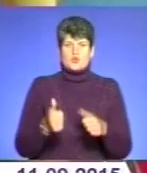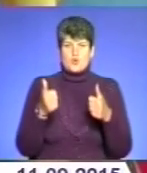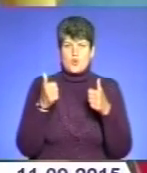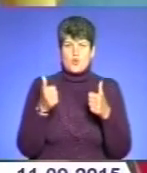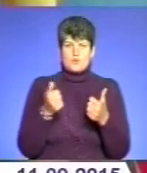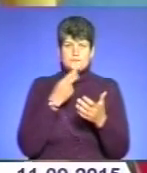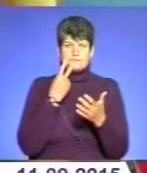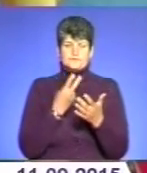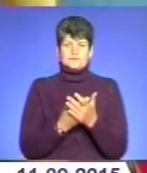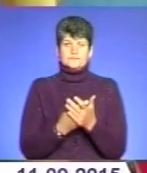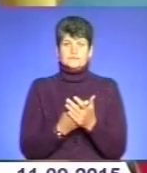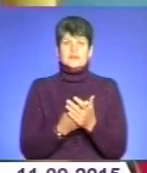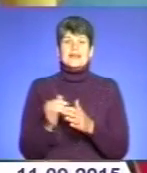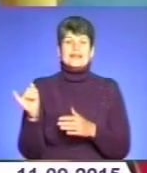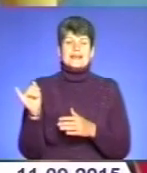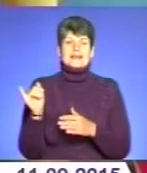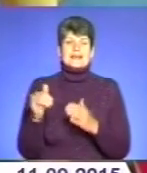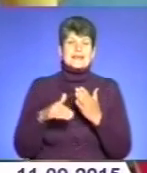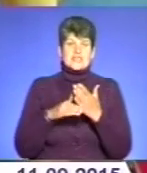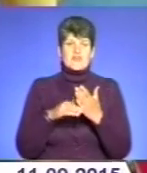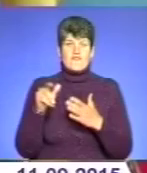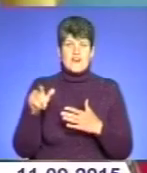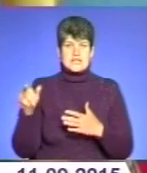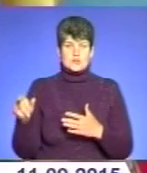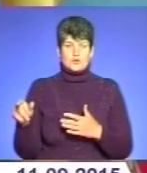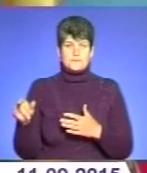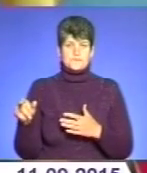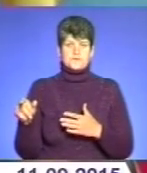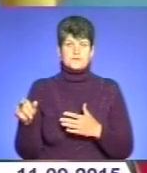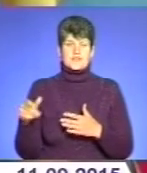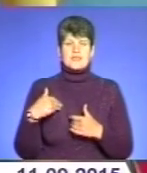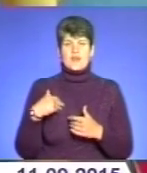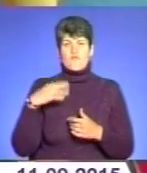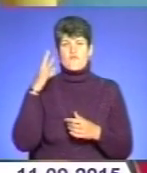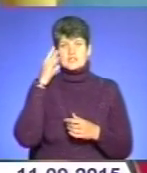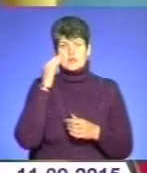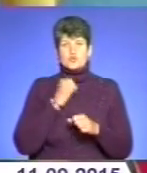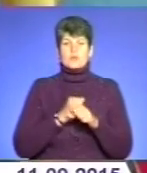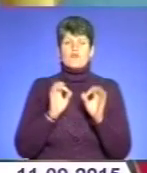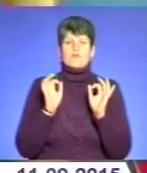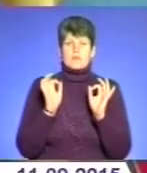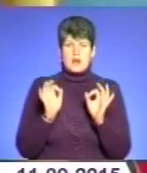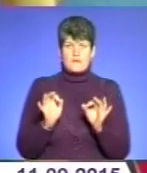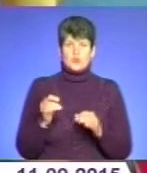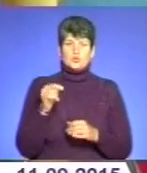інвестор, я вважаю, зробив правильно, тому що